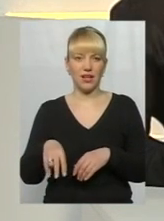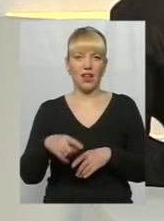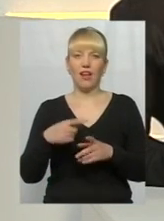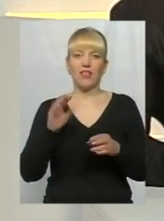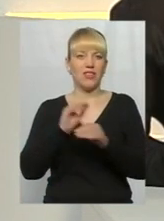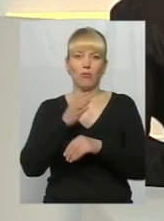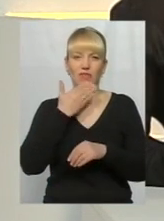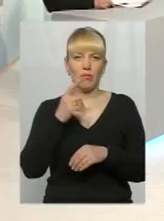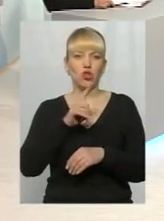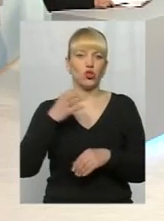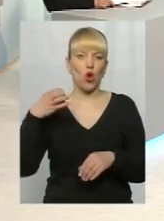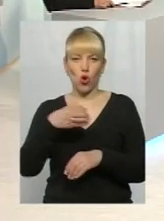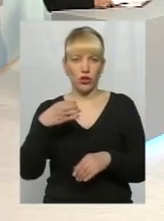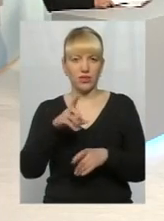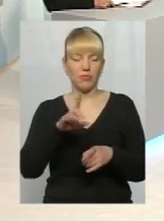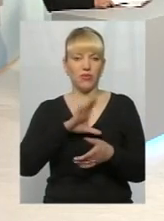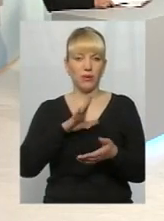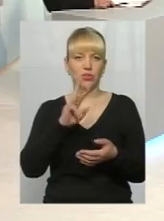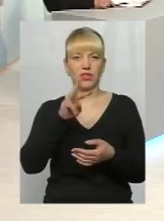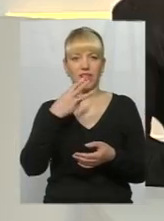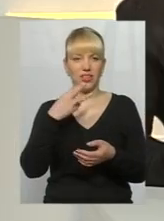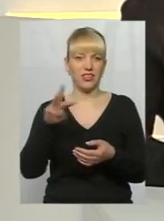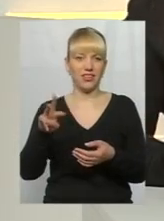по три, скільки щось там, чи по скільки вона тоді коштувала.